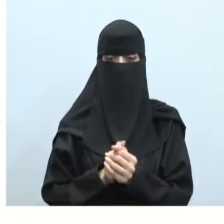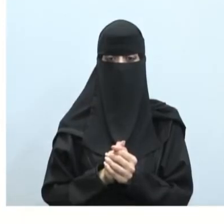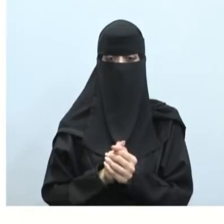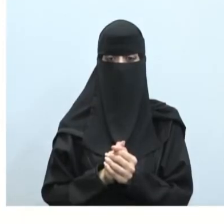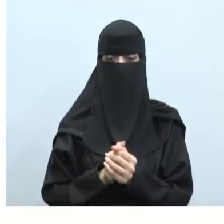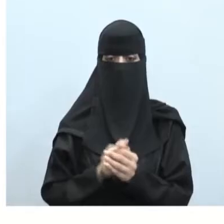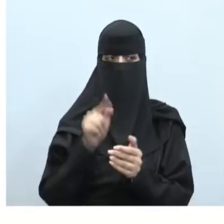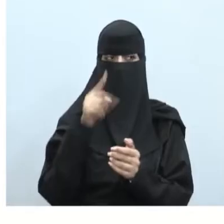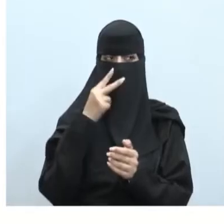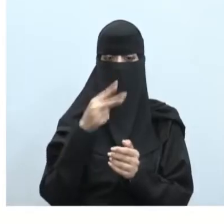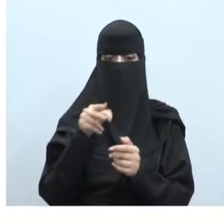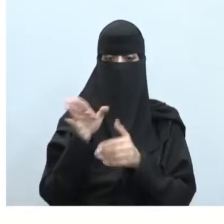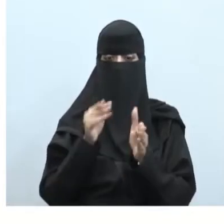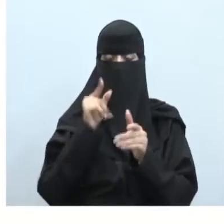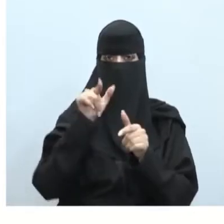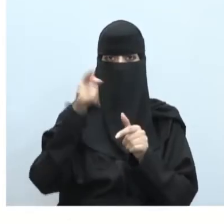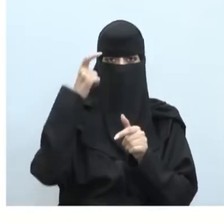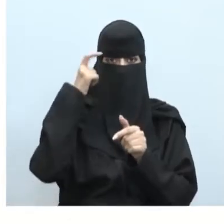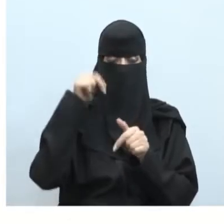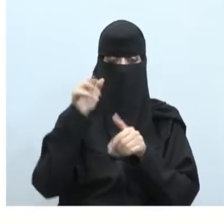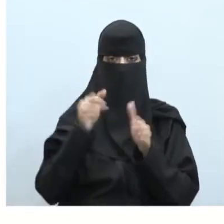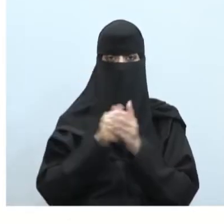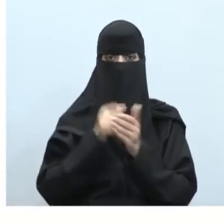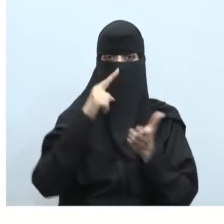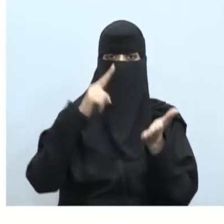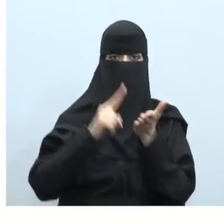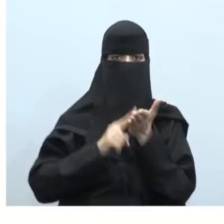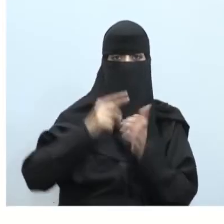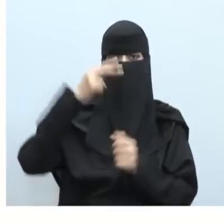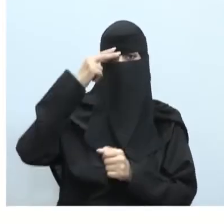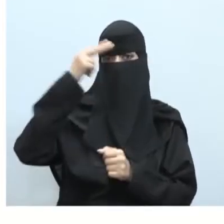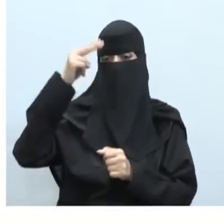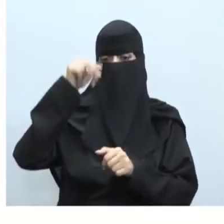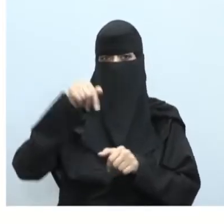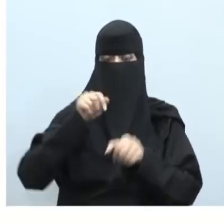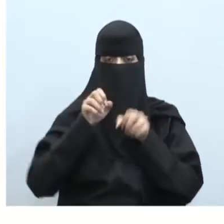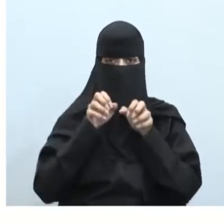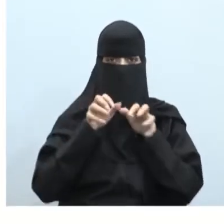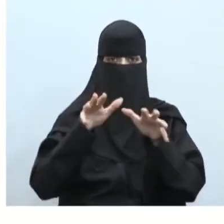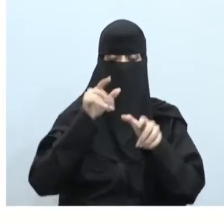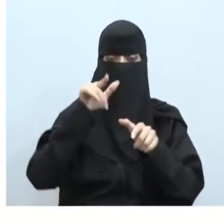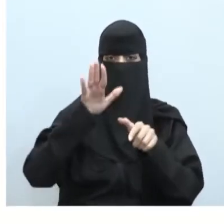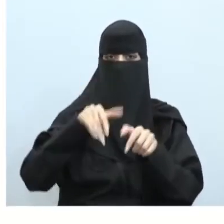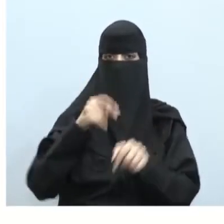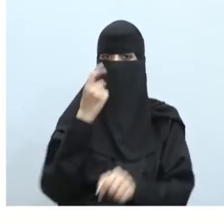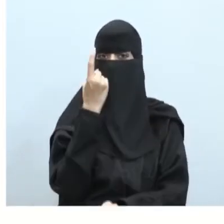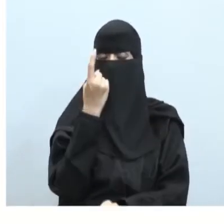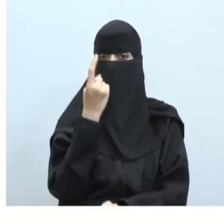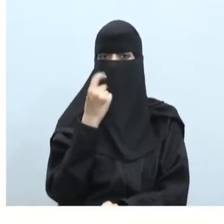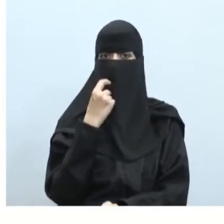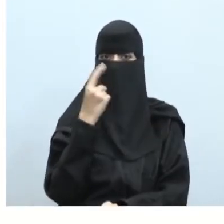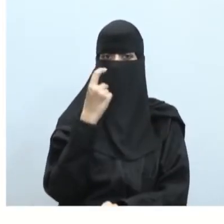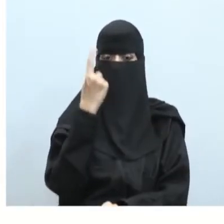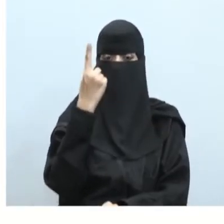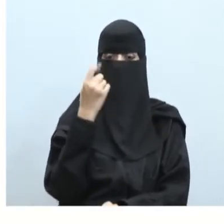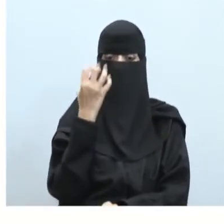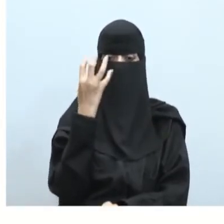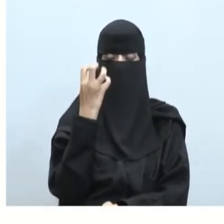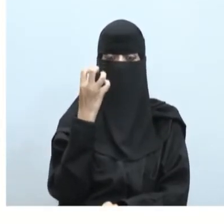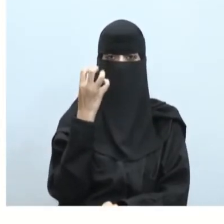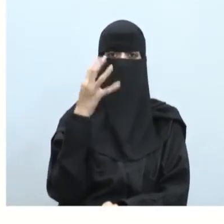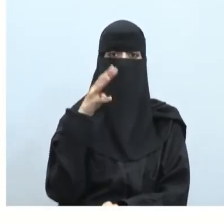أبناء وبنات الطلاب كما تعلمون أن المملكة العربية السعودية أطلقت في عام 1440